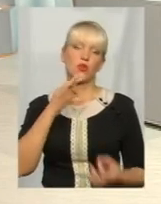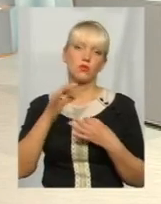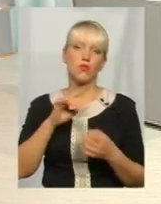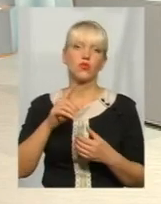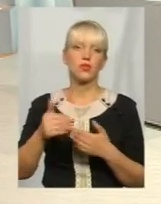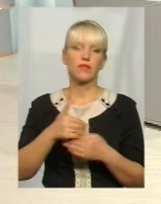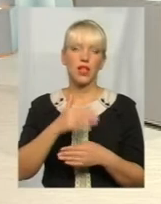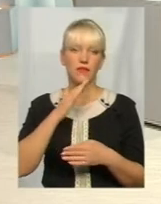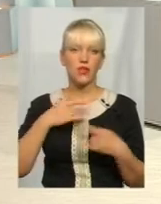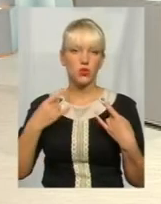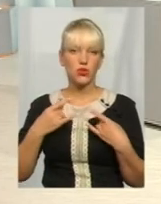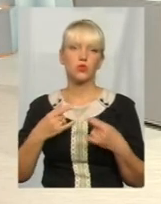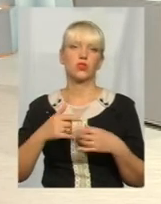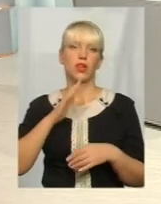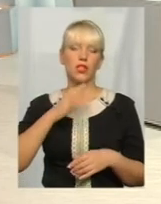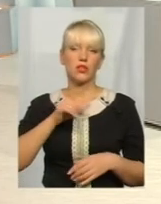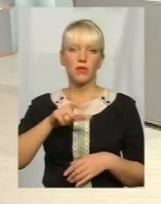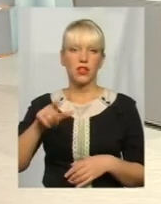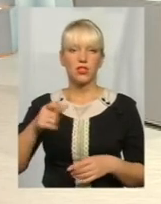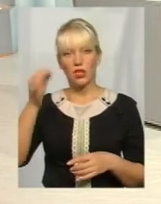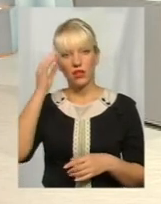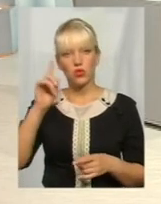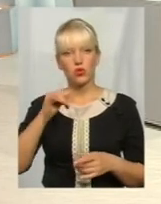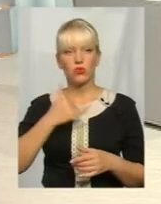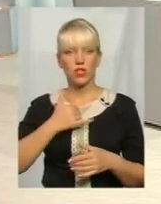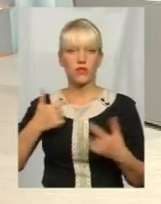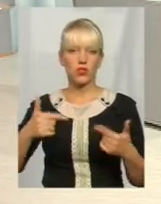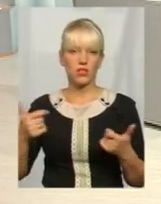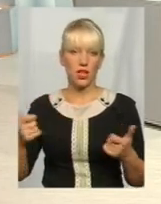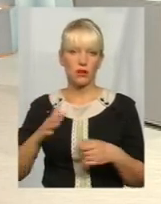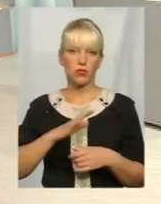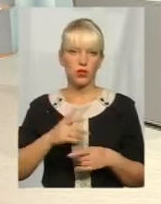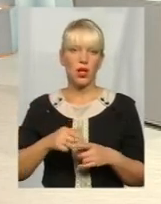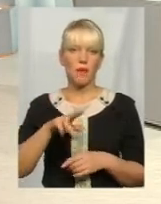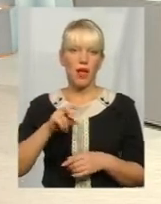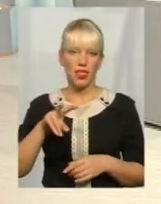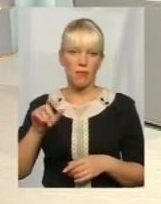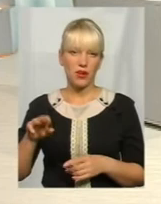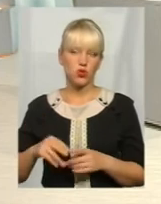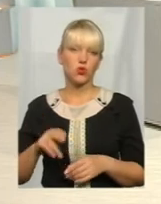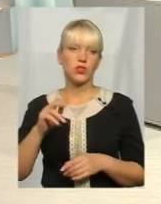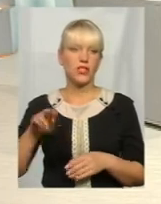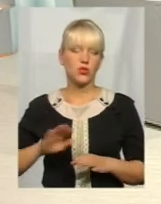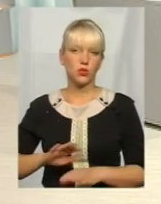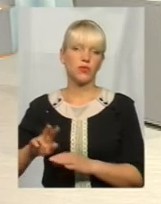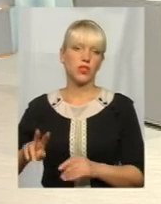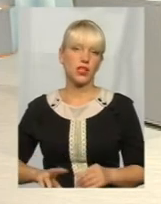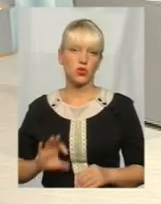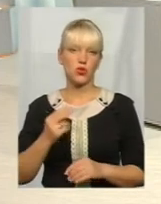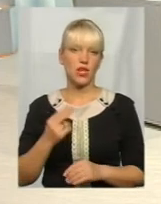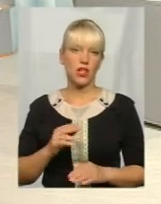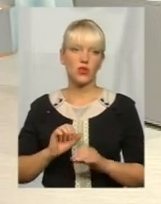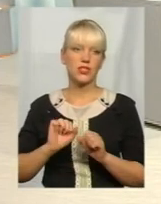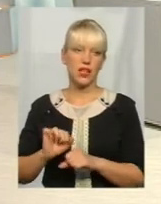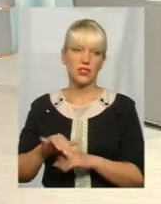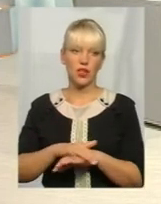що завітала в нашу студію. Нашим телеглядачам нагадаю, що в нас сьогодні у гостях були Володимир Паламарчук, заступник директора Департаменту соціального захисту